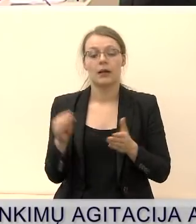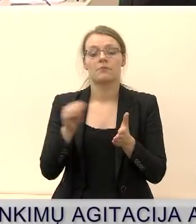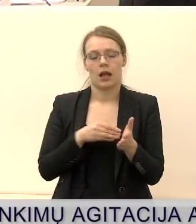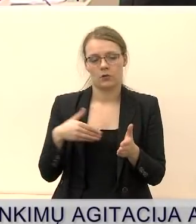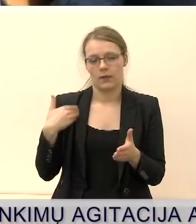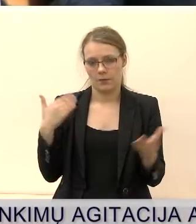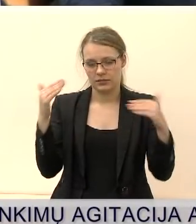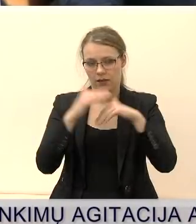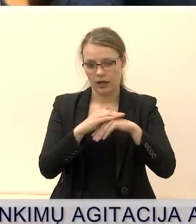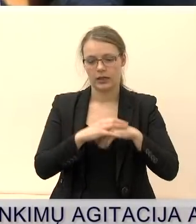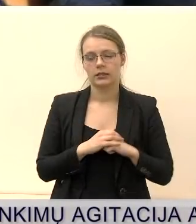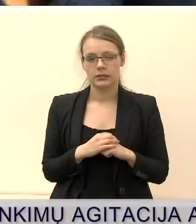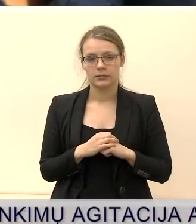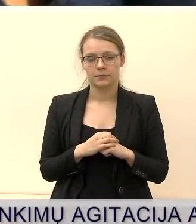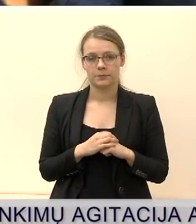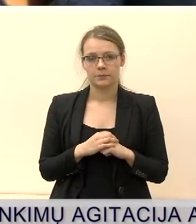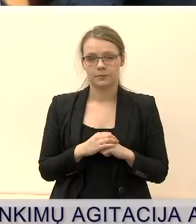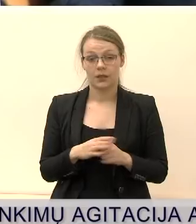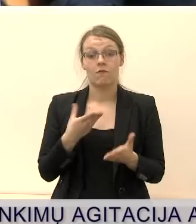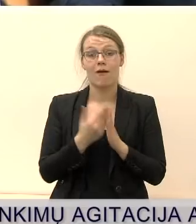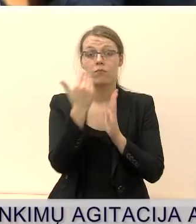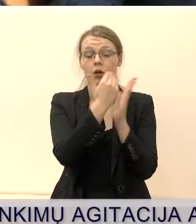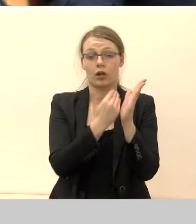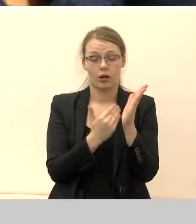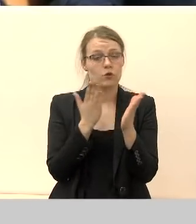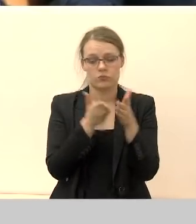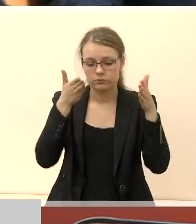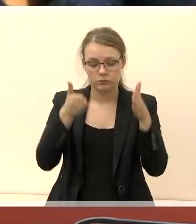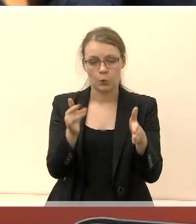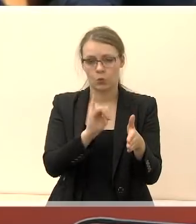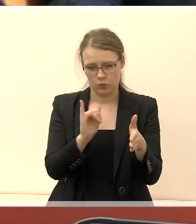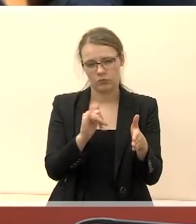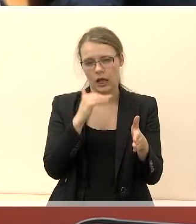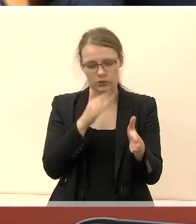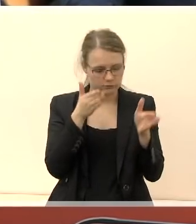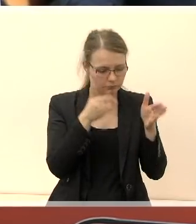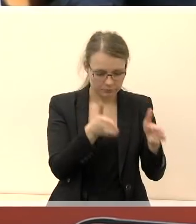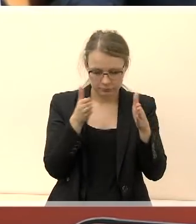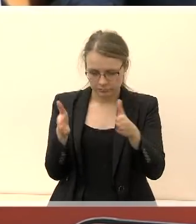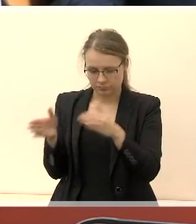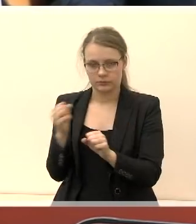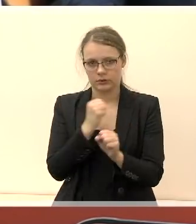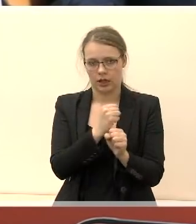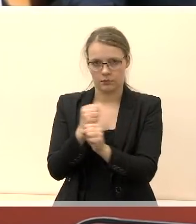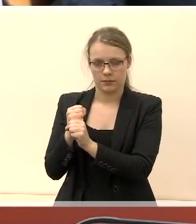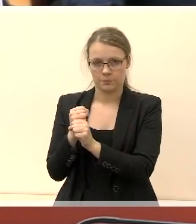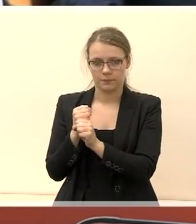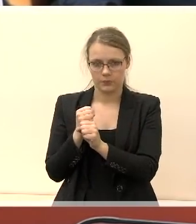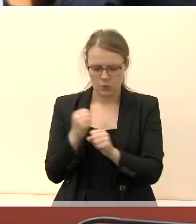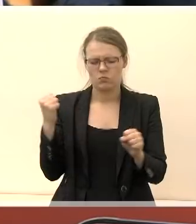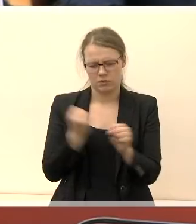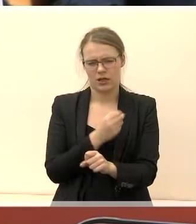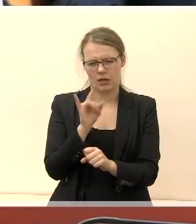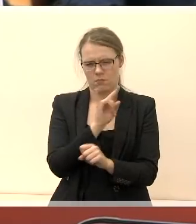vakaras. Mūsų programai orientuota yra į konkrečius darbus, tuos, kuriuos reikia padaryti